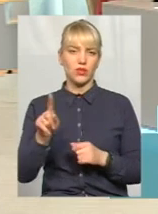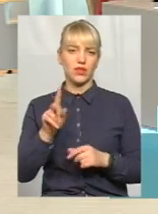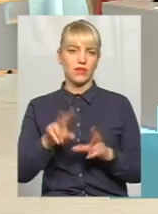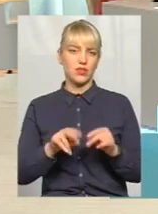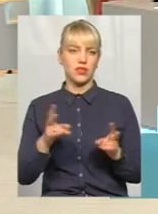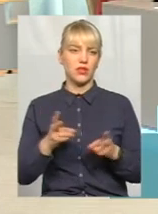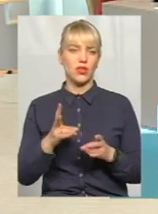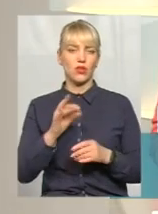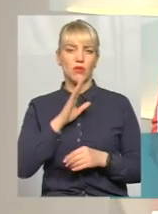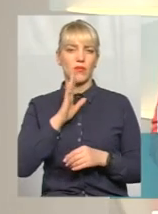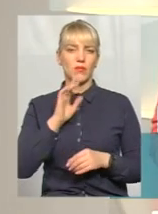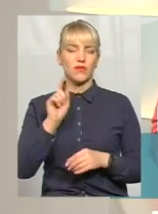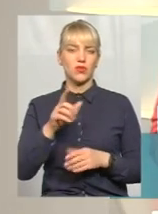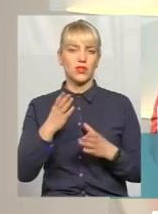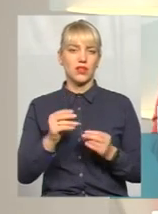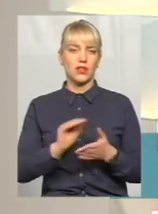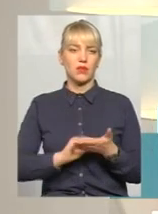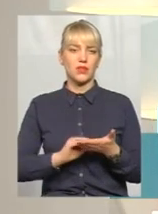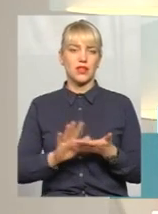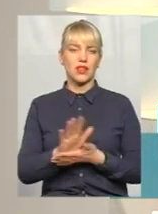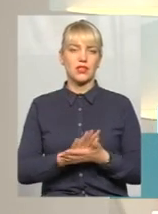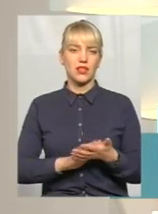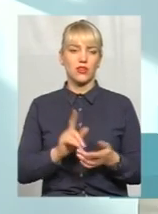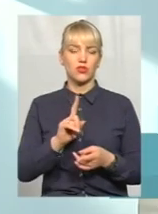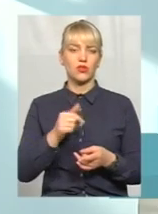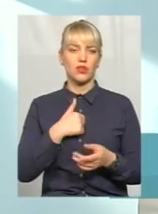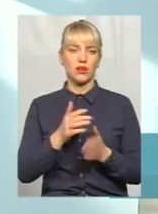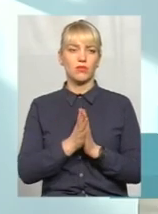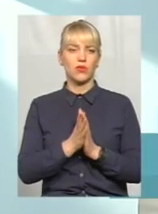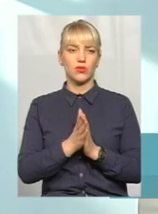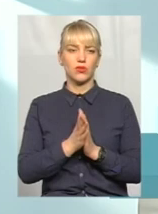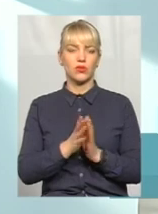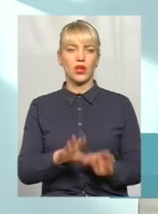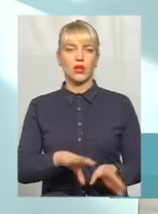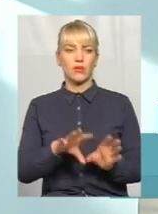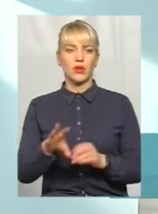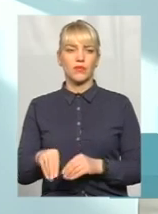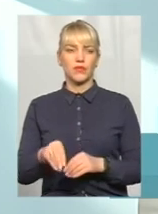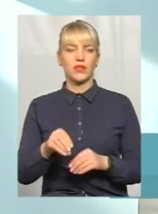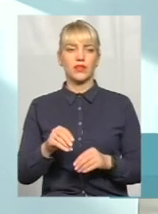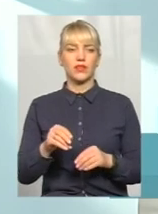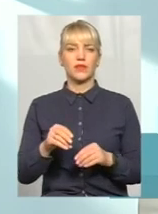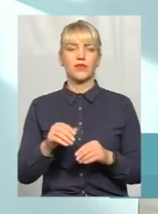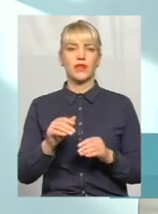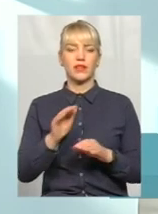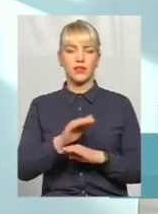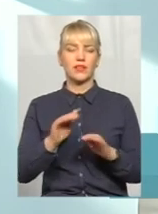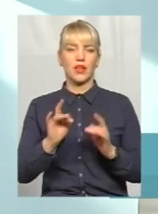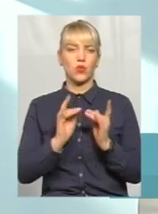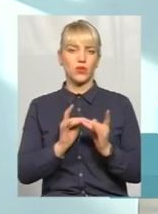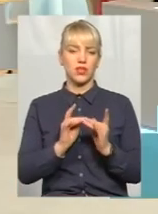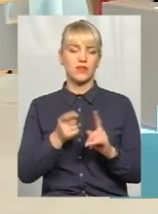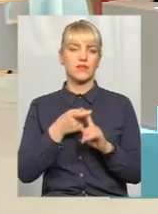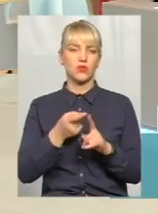необхідну. Але мама в той же день написала заяву, що я прошу помістити моїх дітей у школу в зв'язку з тим, що мене тяжко. І діти